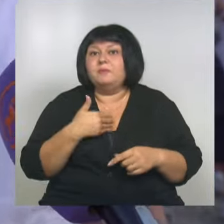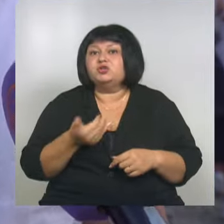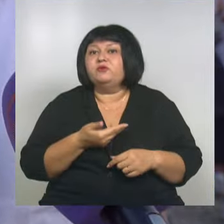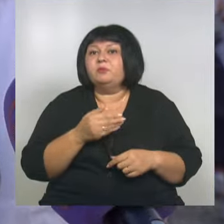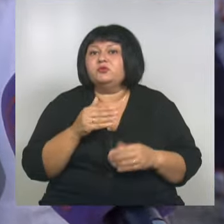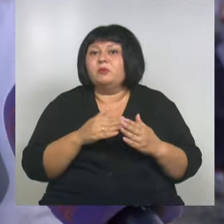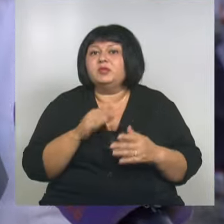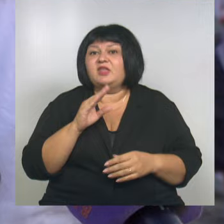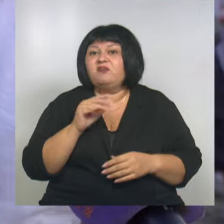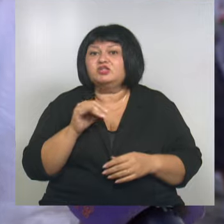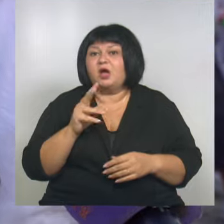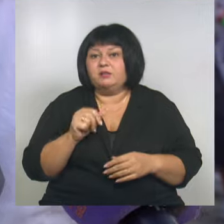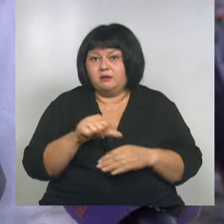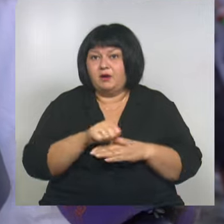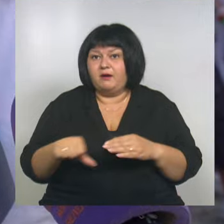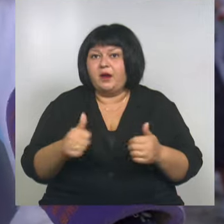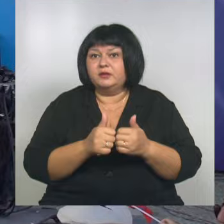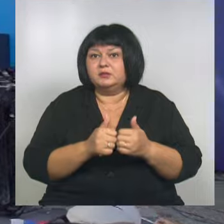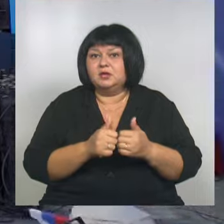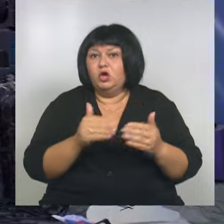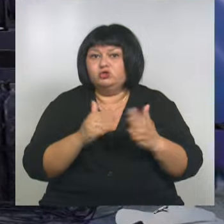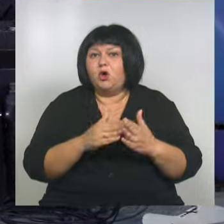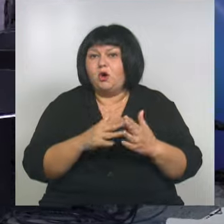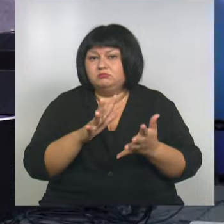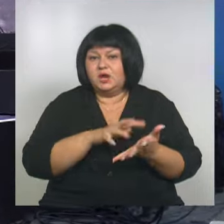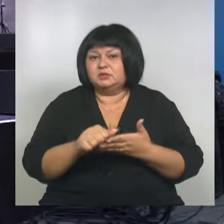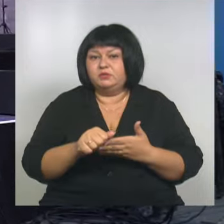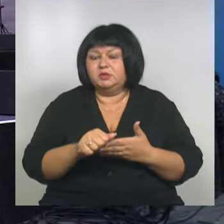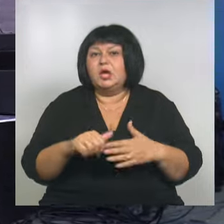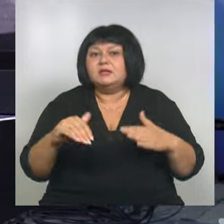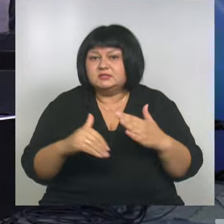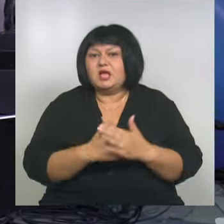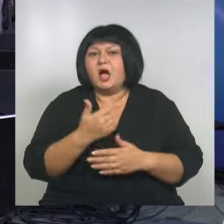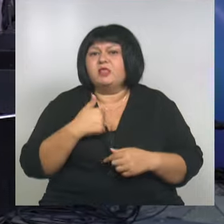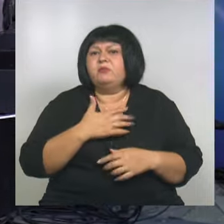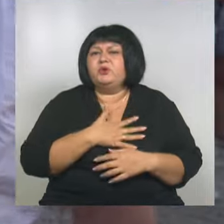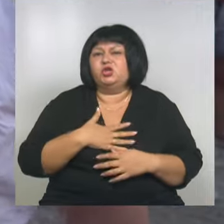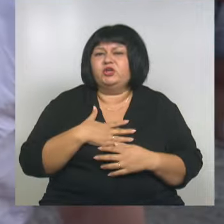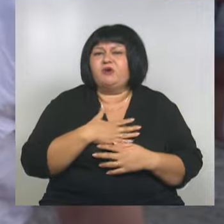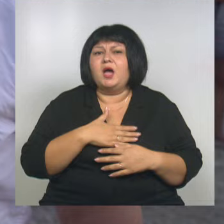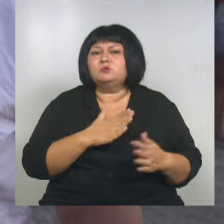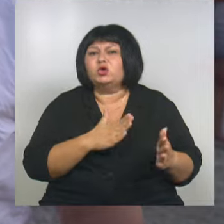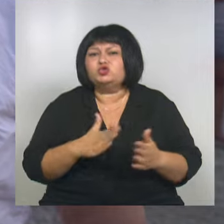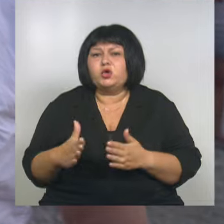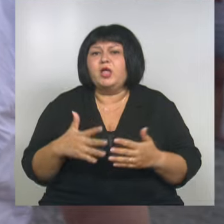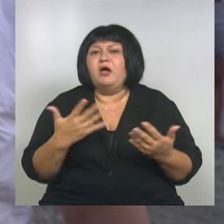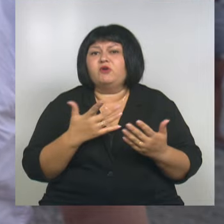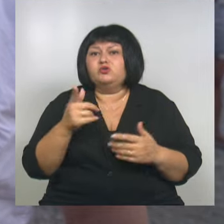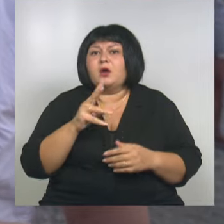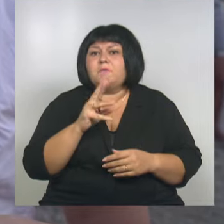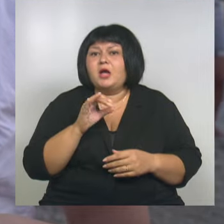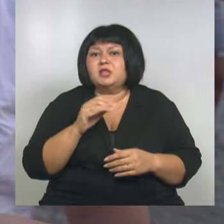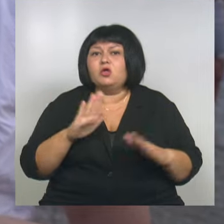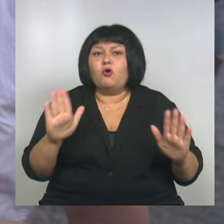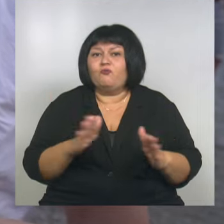он на границе, и он разбит. Заново переживаем вот это, что состояние, как сейчас Майдана пел. Это